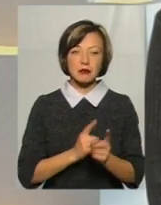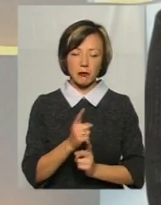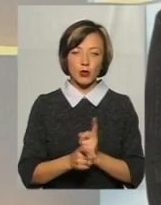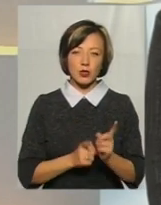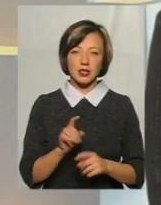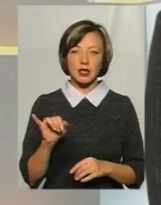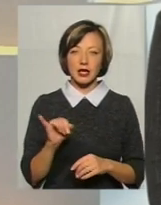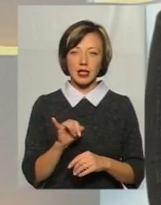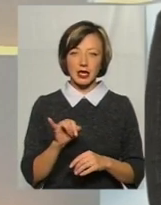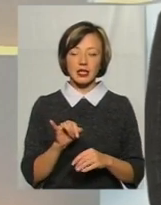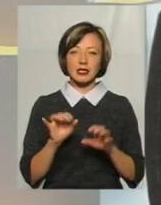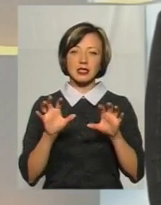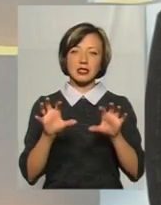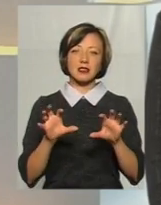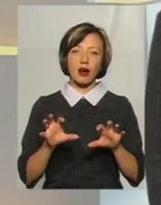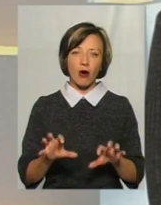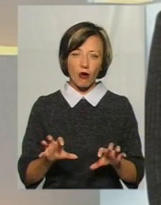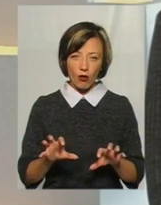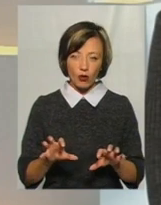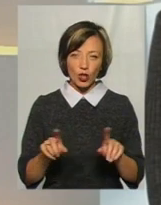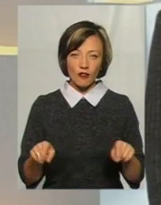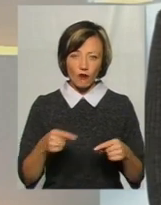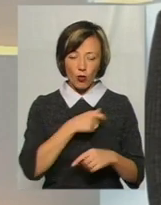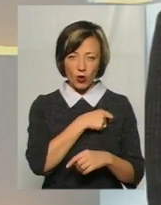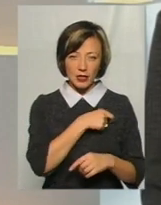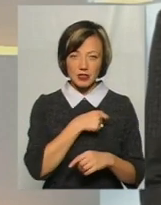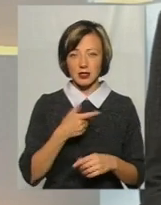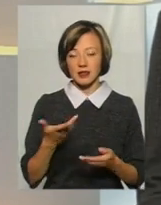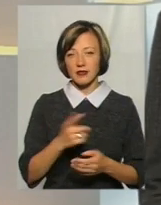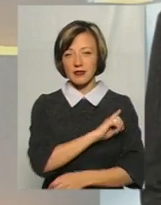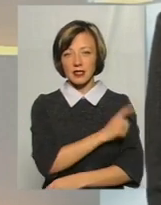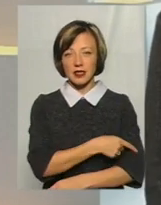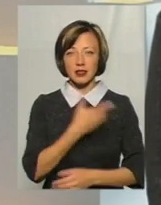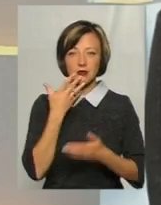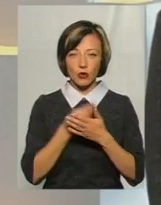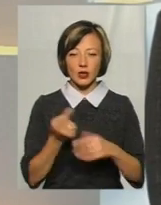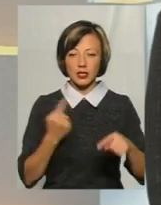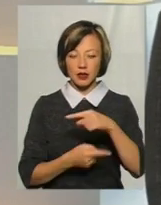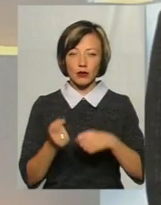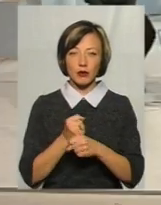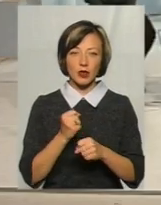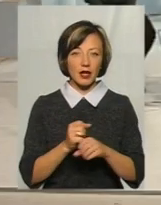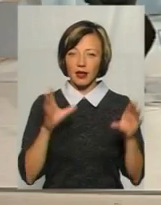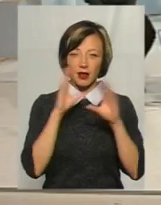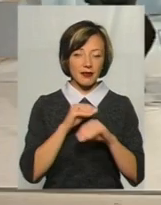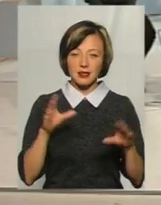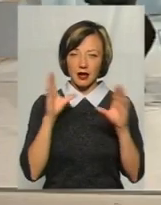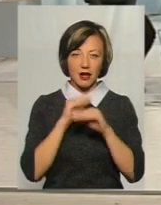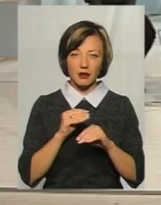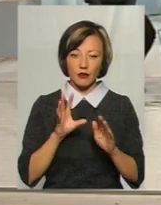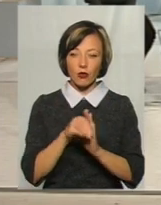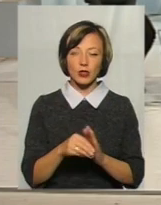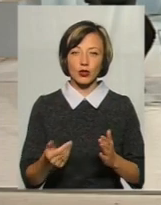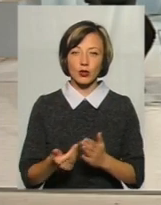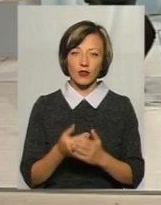нормотворець, законодавець в силу своєї циклу роботи не встигатиме вводити